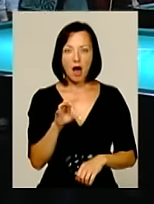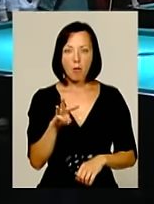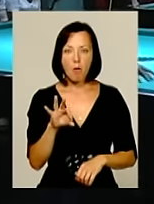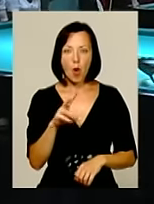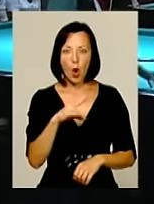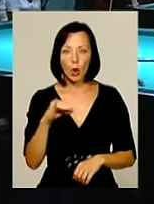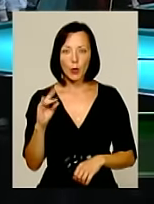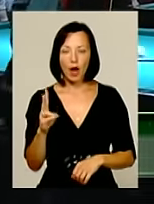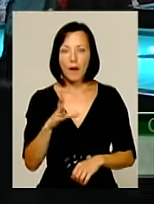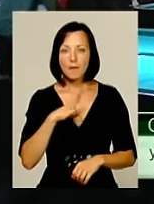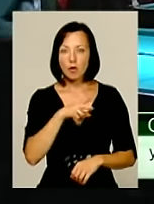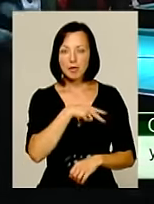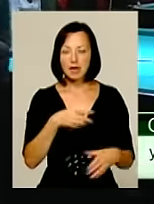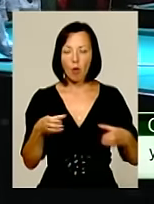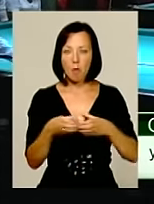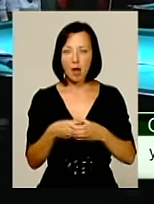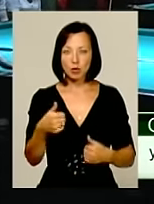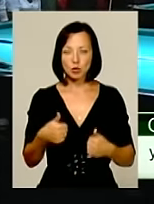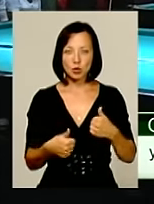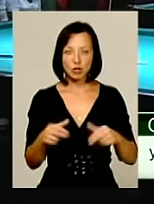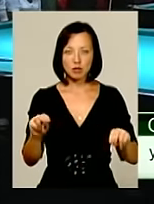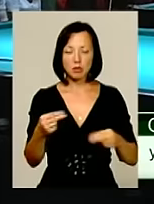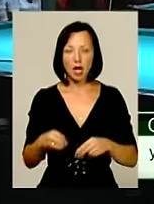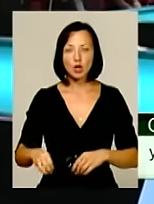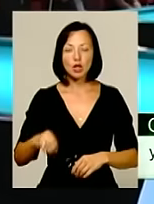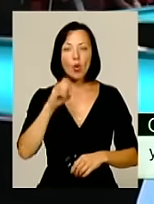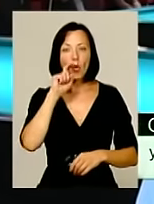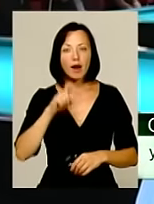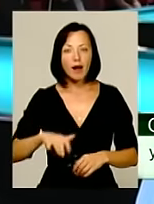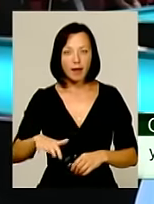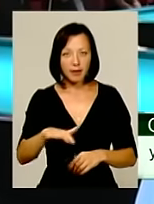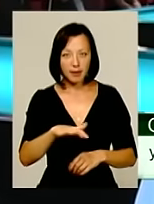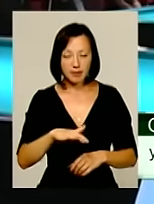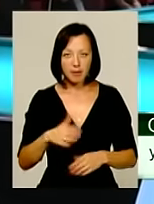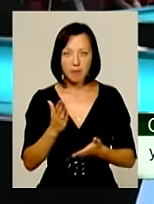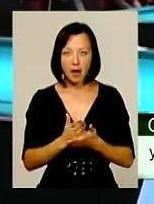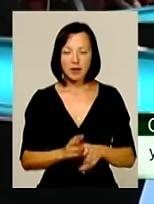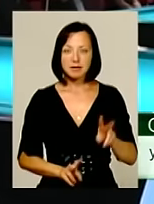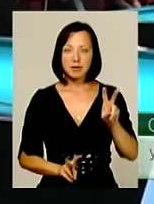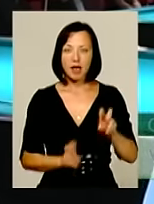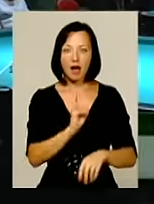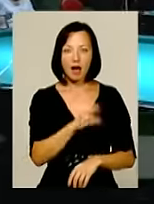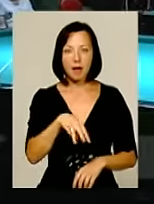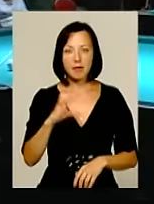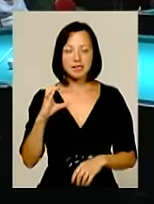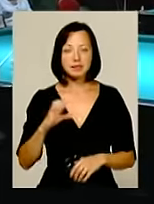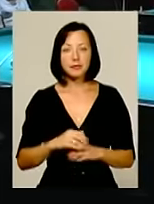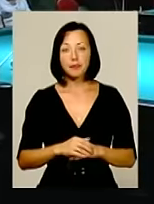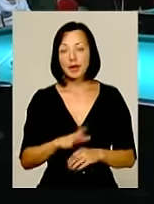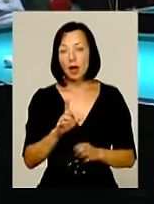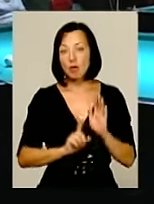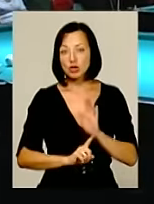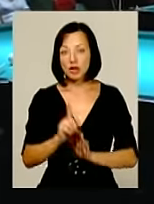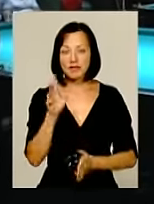призером командник в командному турнірі на чемпіонаті України. Маю згоняю в кандидат на майстри спорту. Почав займатися